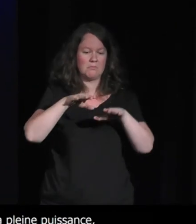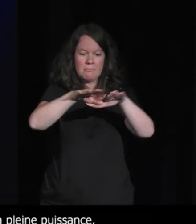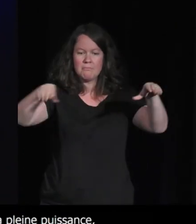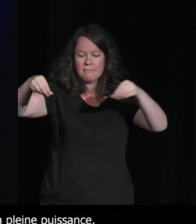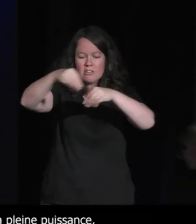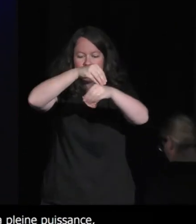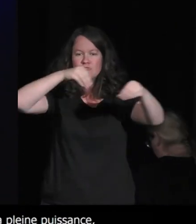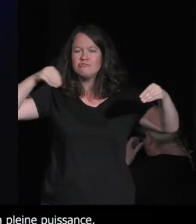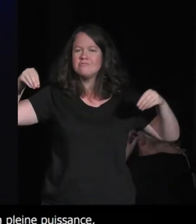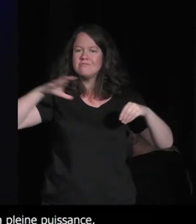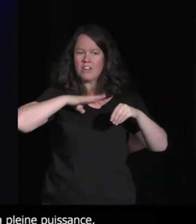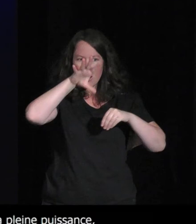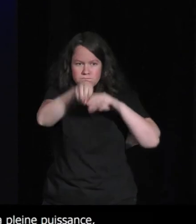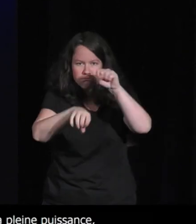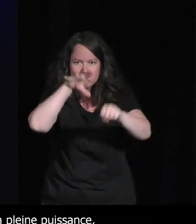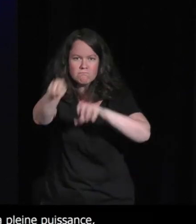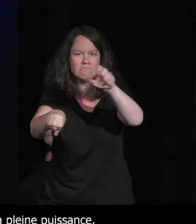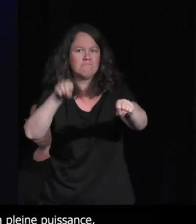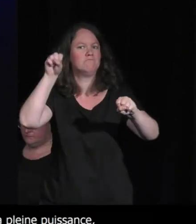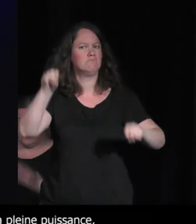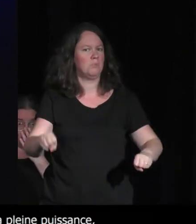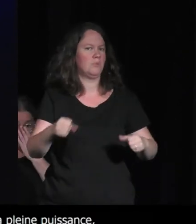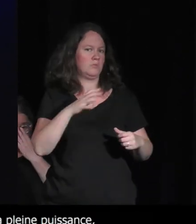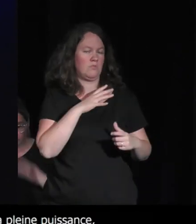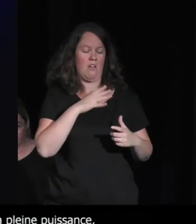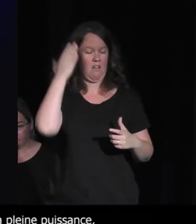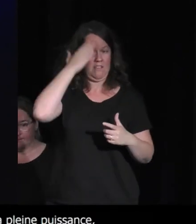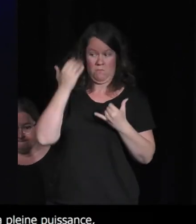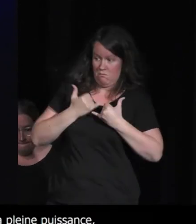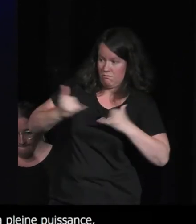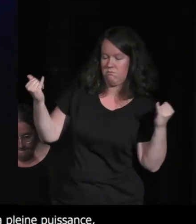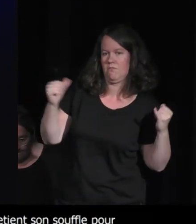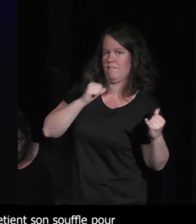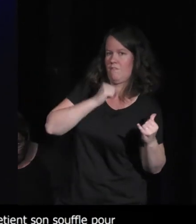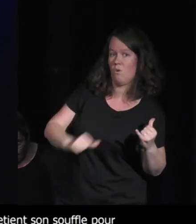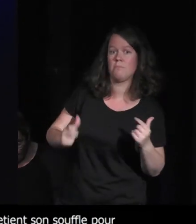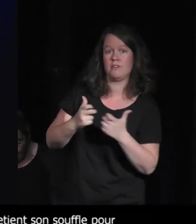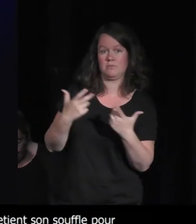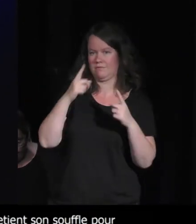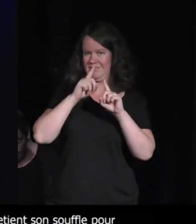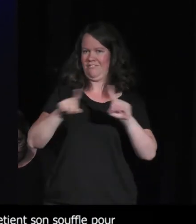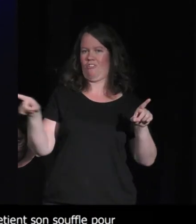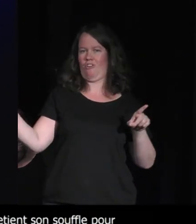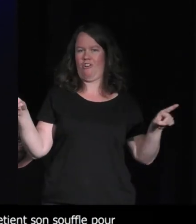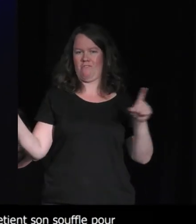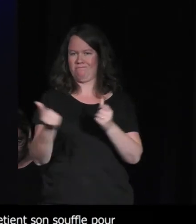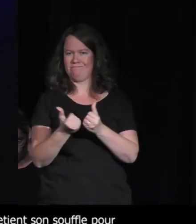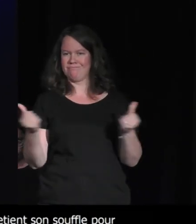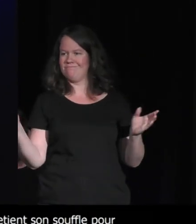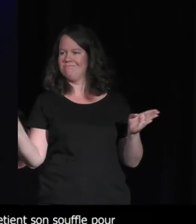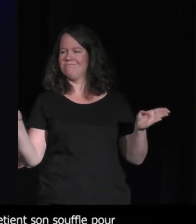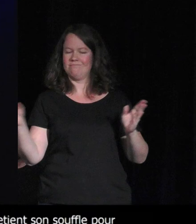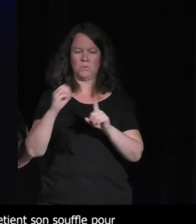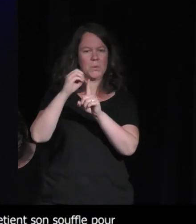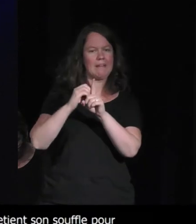ou touristes bref cet animal ultra puissant donc il y la pure animalité qui peut être explorée et ça c'est vrai que moi je trouve que c'est important de le